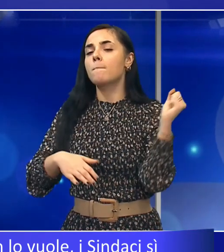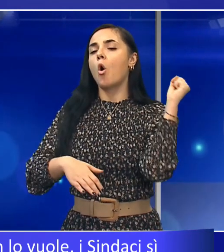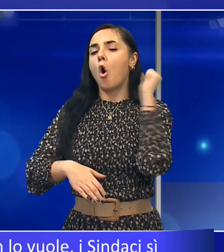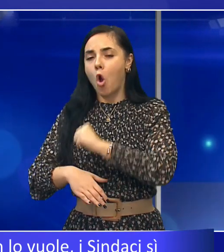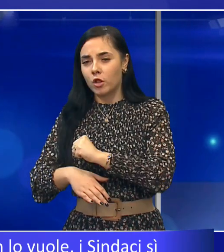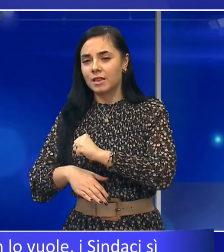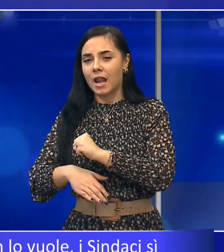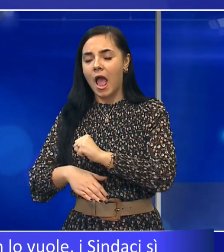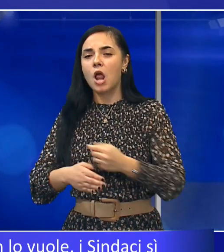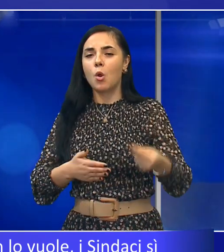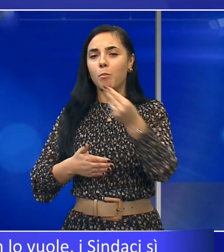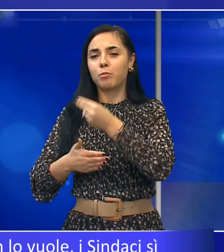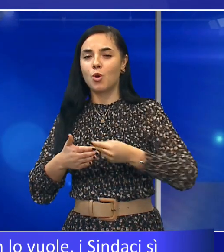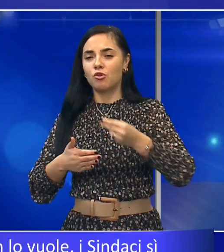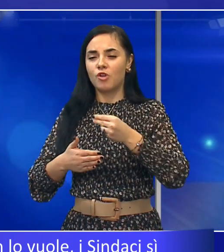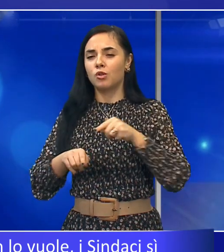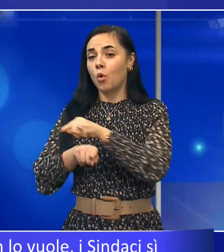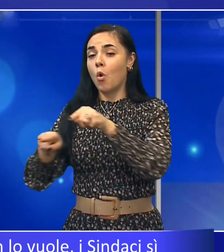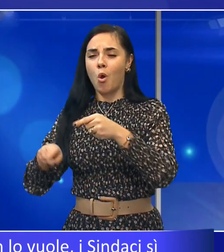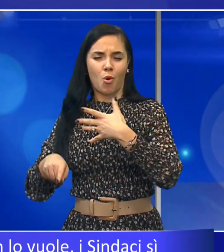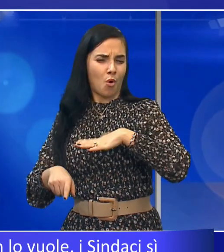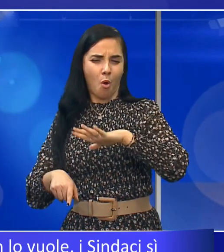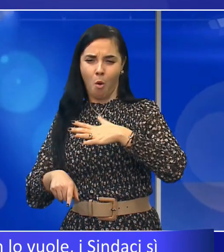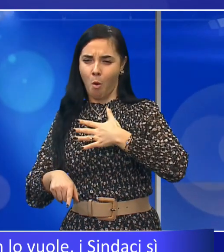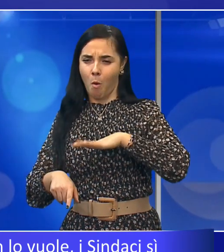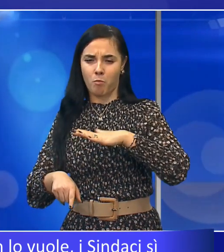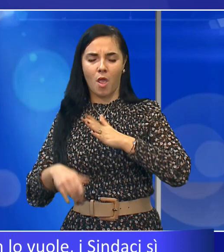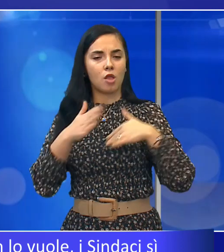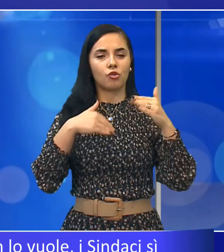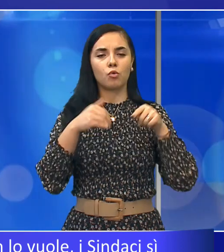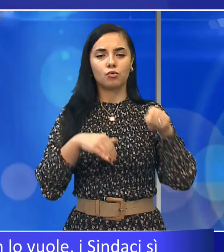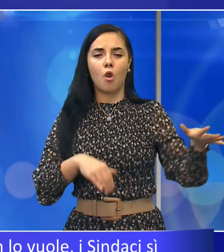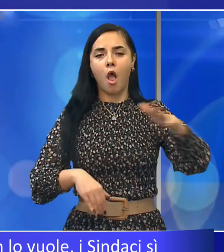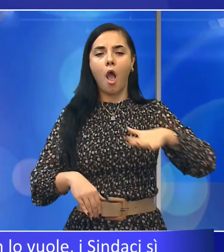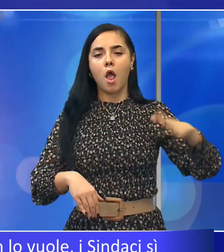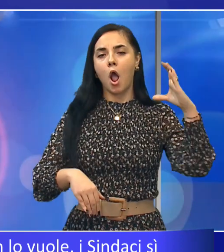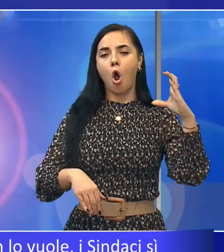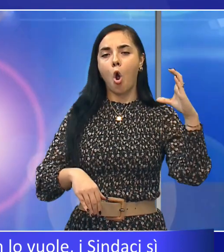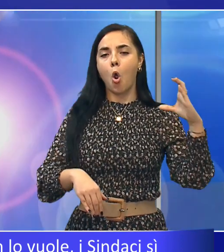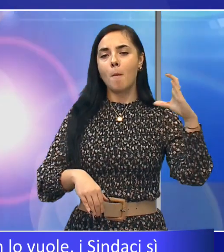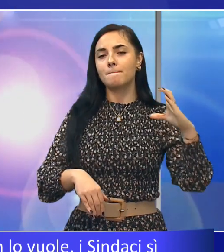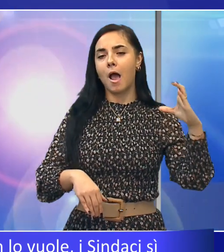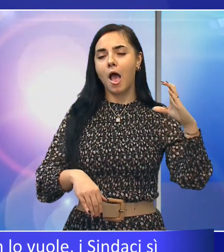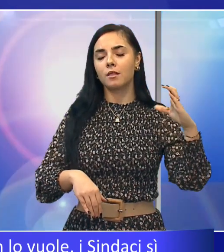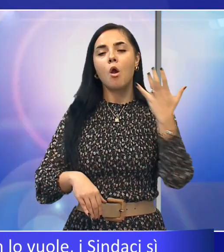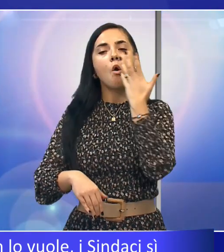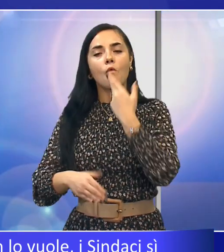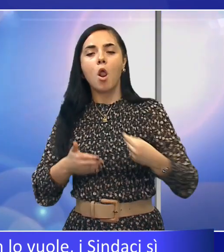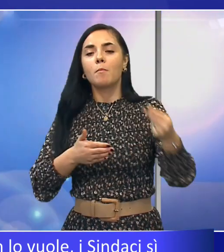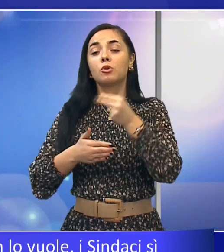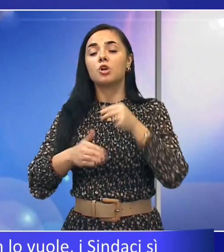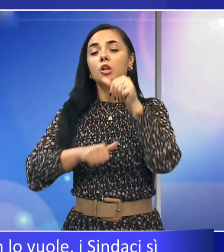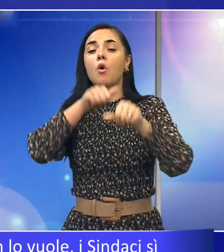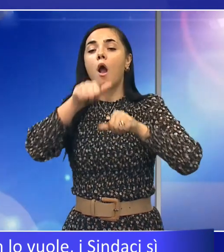realizzazione nell'area di Colmata, chiede invece che il progetto venga ripensato